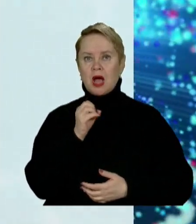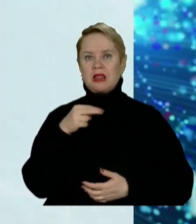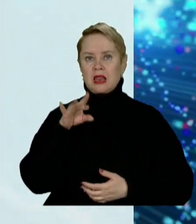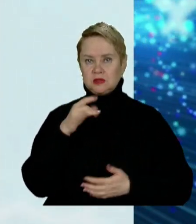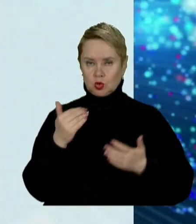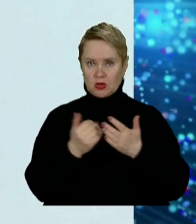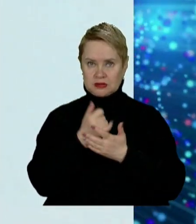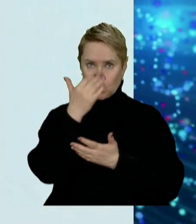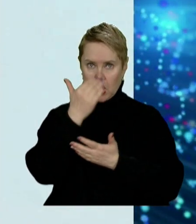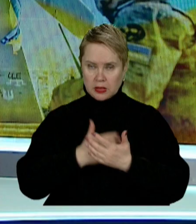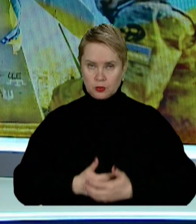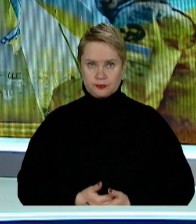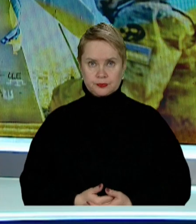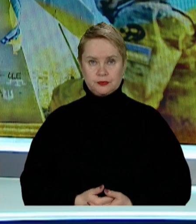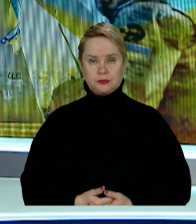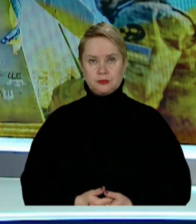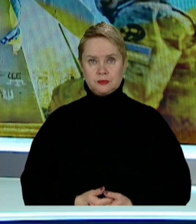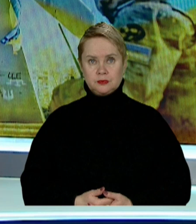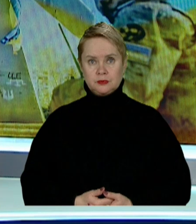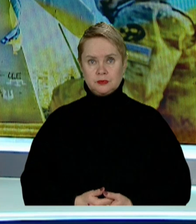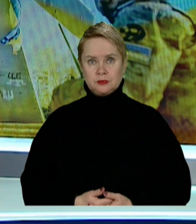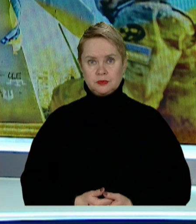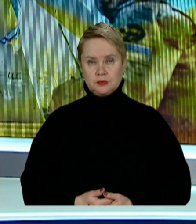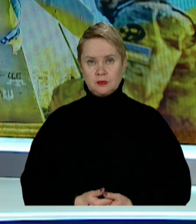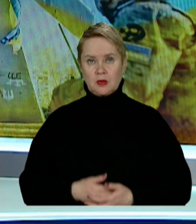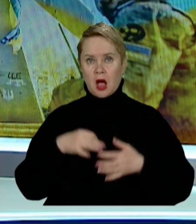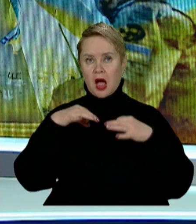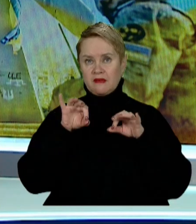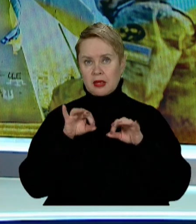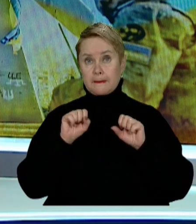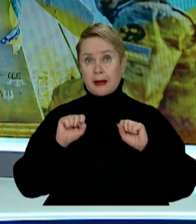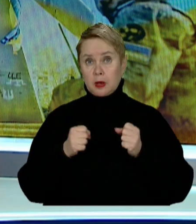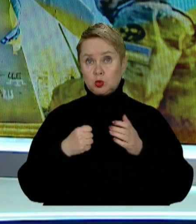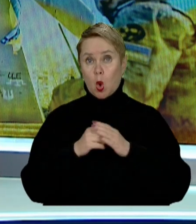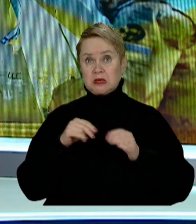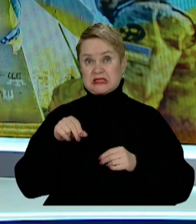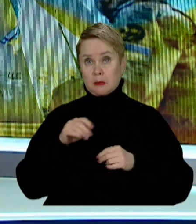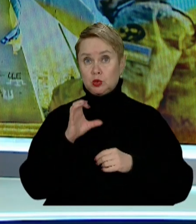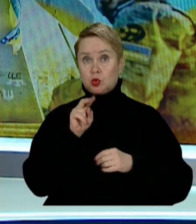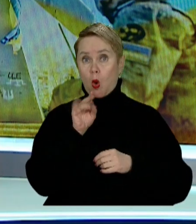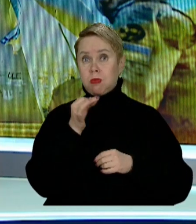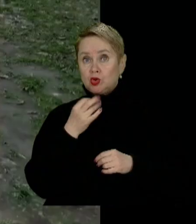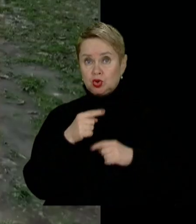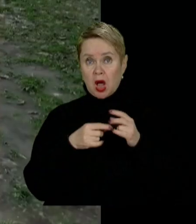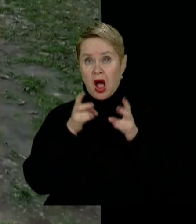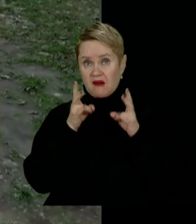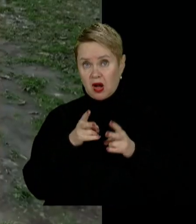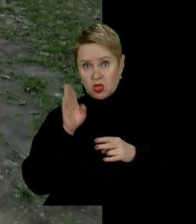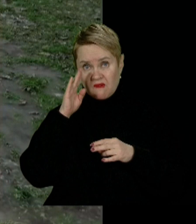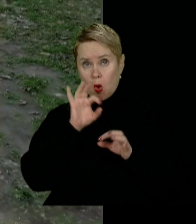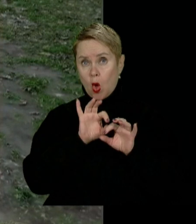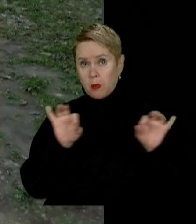Єлисавенко, новини 11 каналу. Автівки примерзли просто до землі. У Слобожанському через аварію на